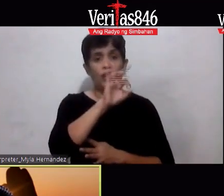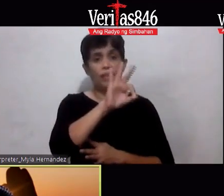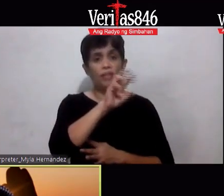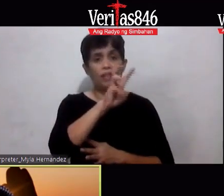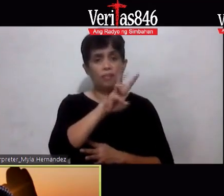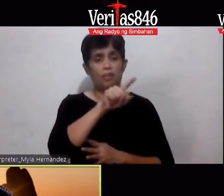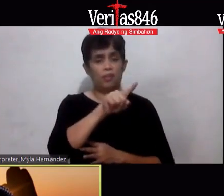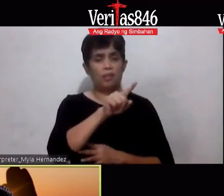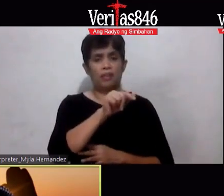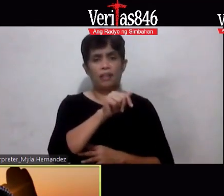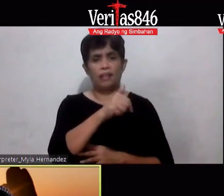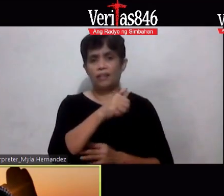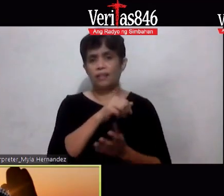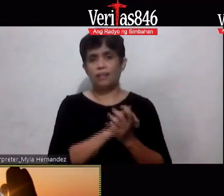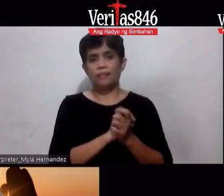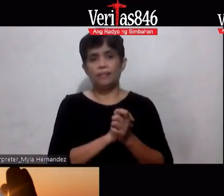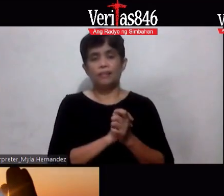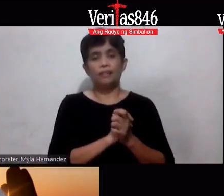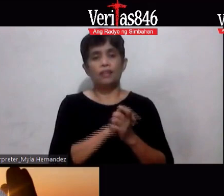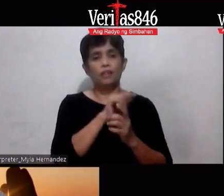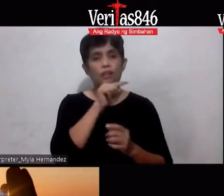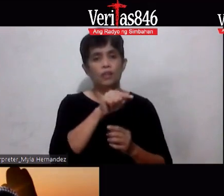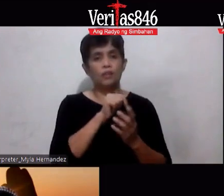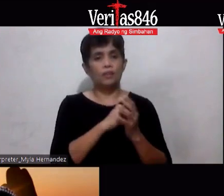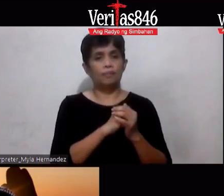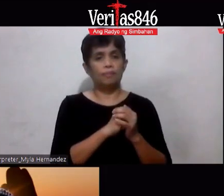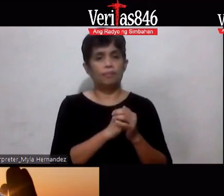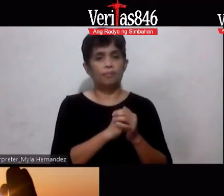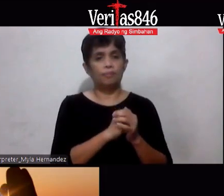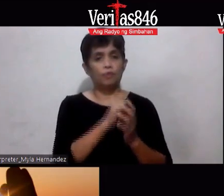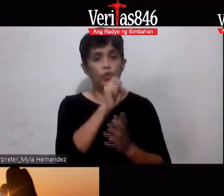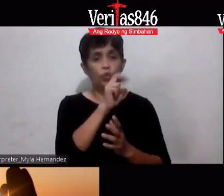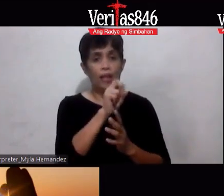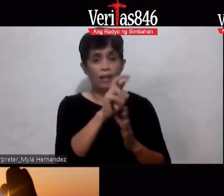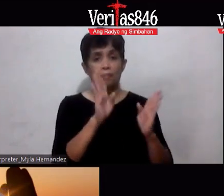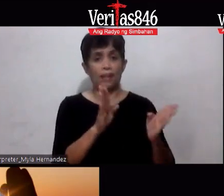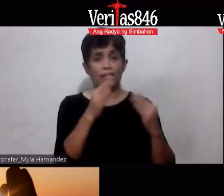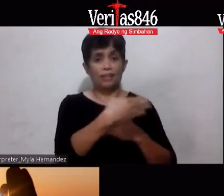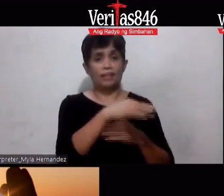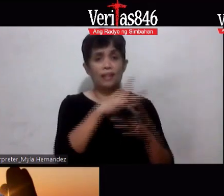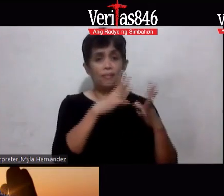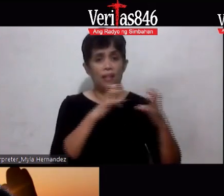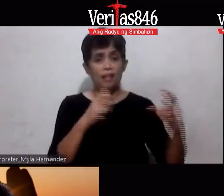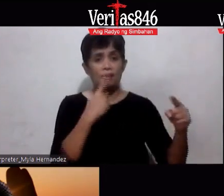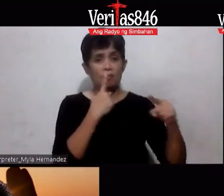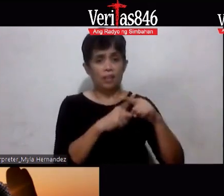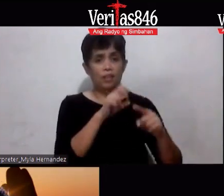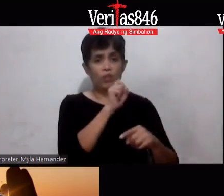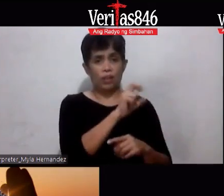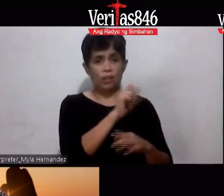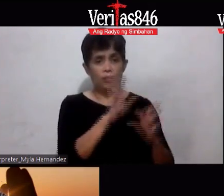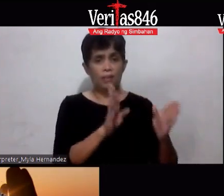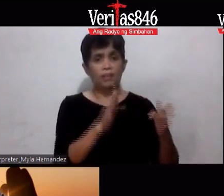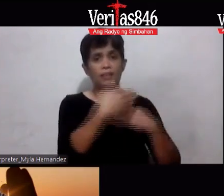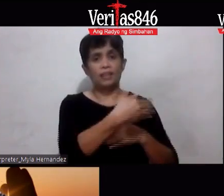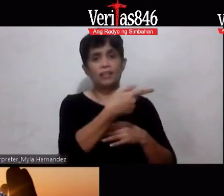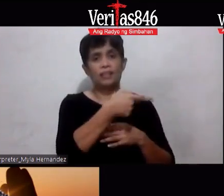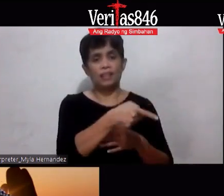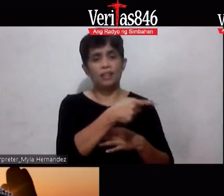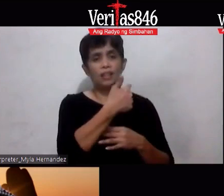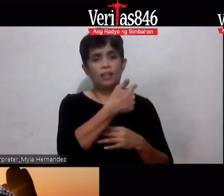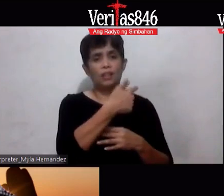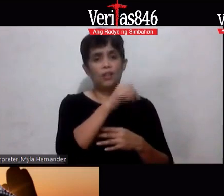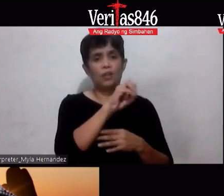-anong ibigay nyo ok yung iba 12 boxes ng ampalaya plus 12 boxes ng guya max 12